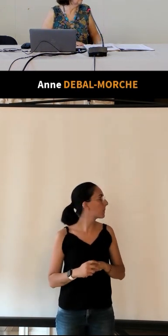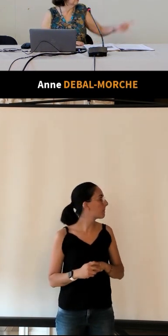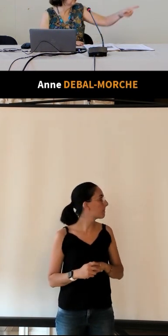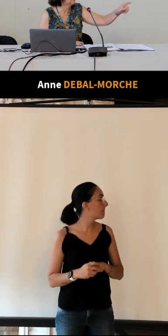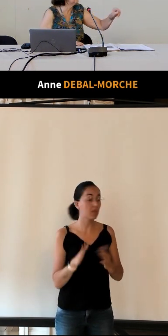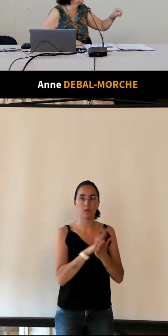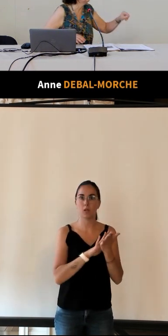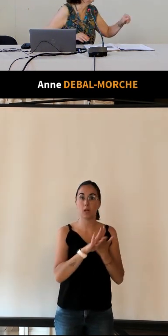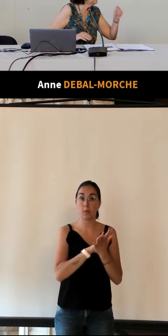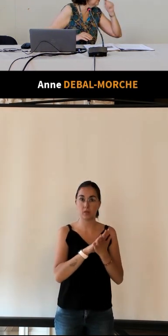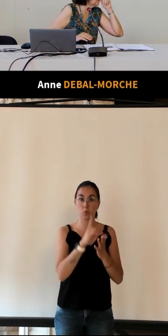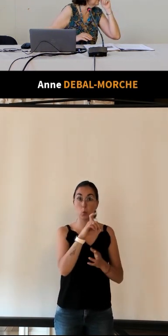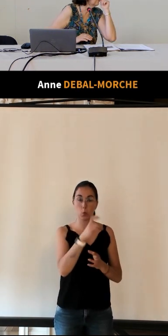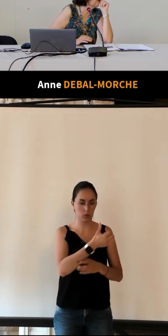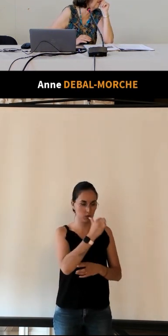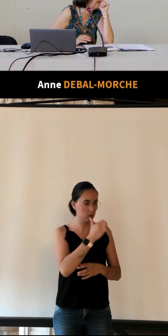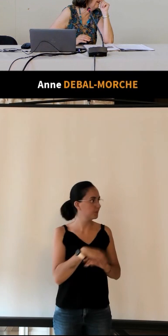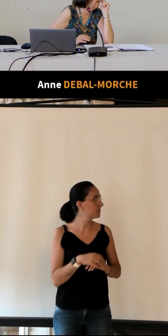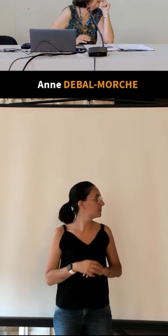je vais prendre ma bouteille d'eau parce que